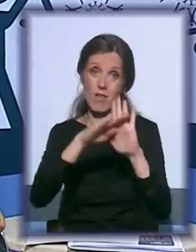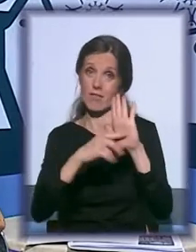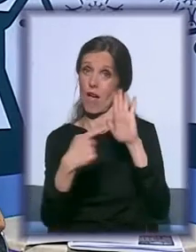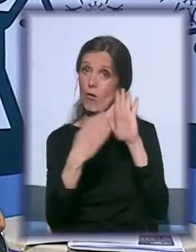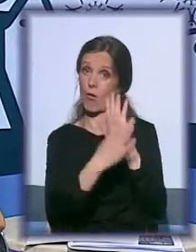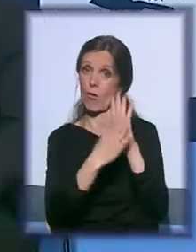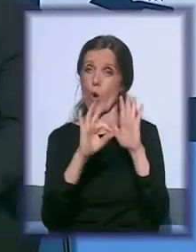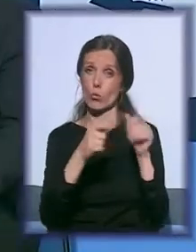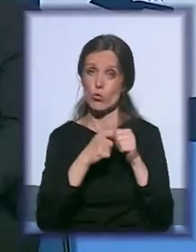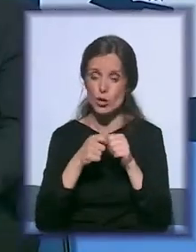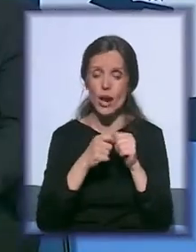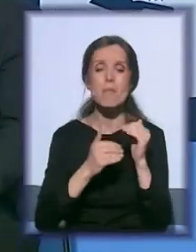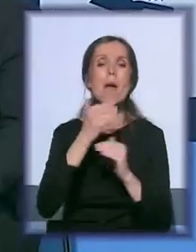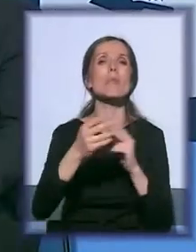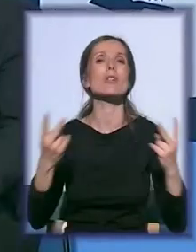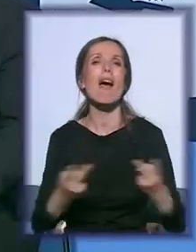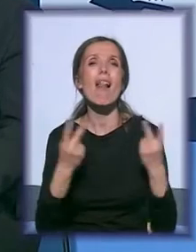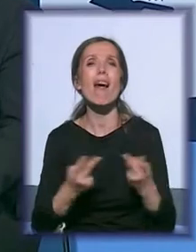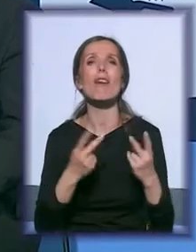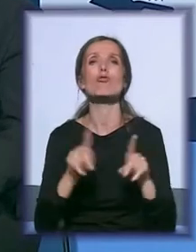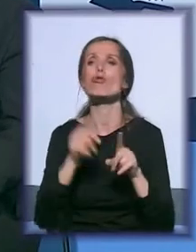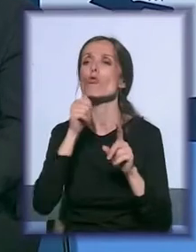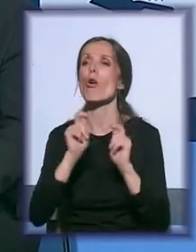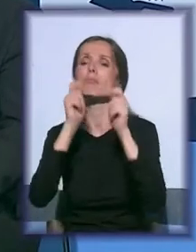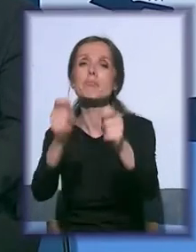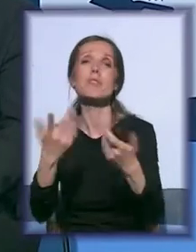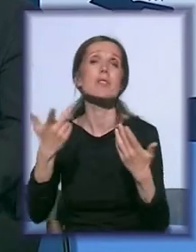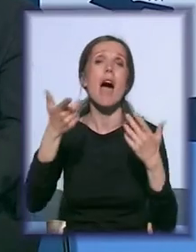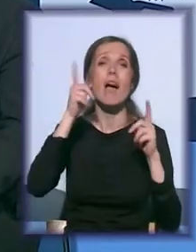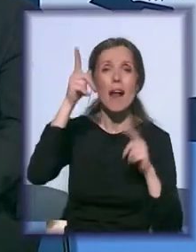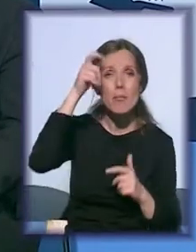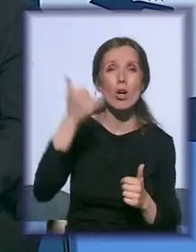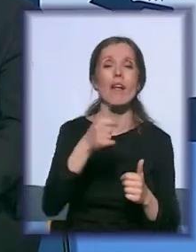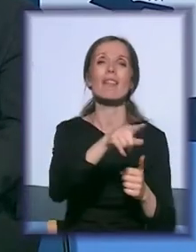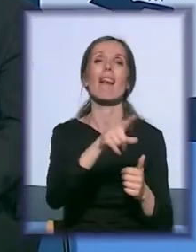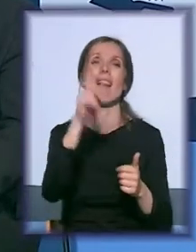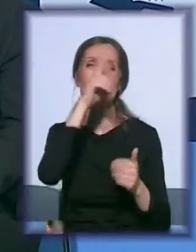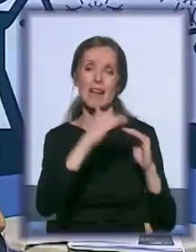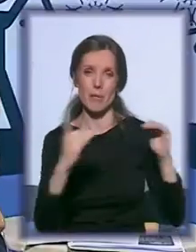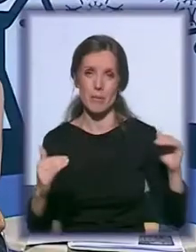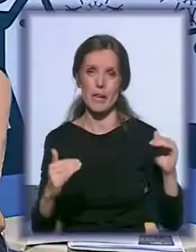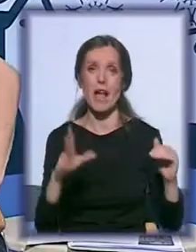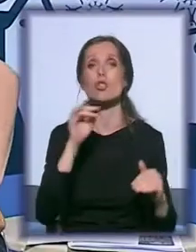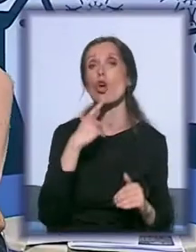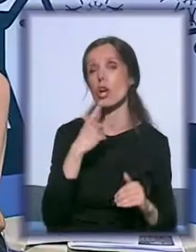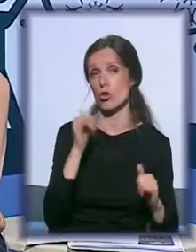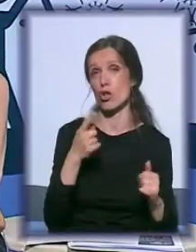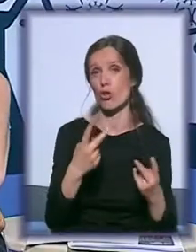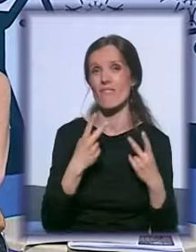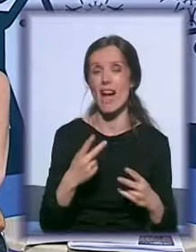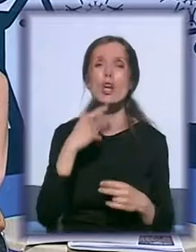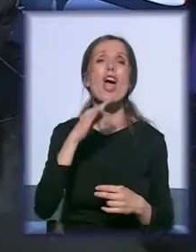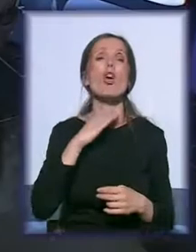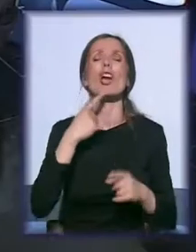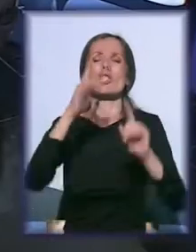lakše je posle konkurisati za sredstva grada ili republike. Jeste, to je ono što je bitno. Ja sam